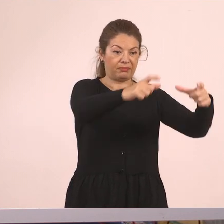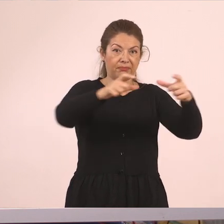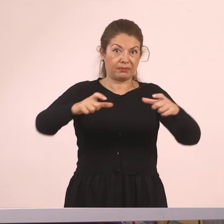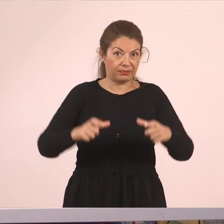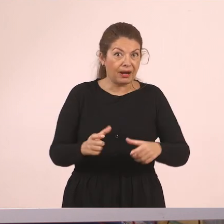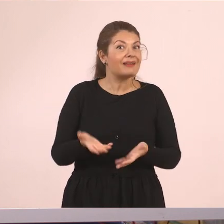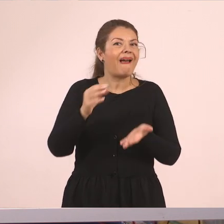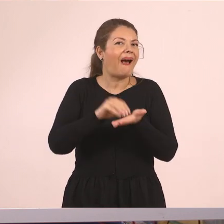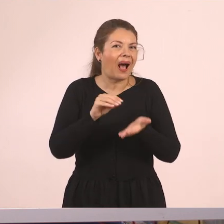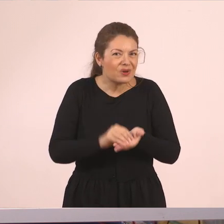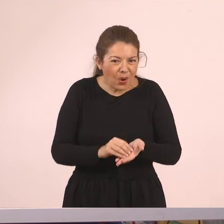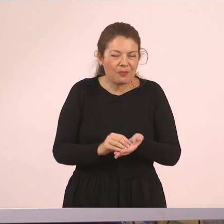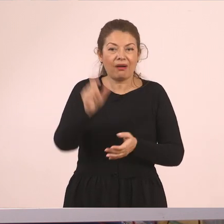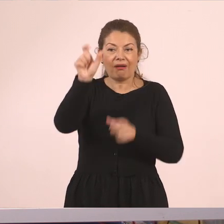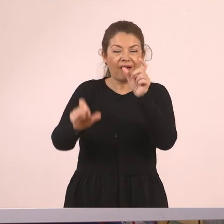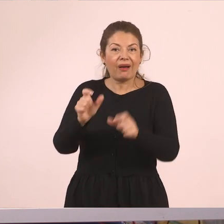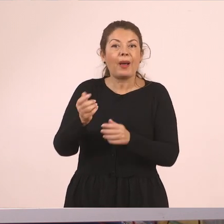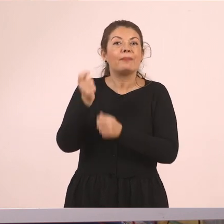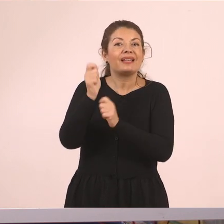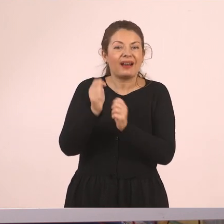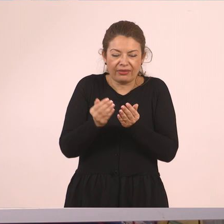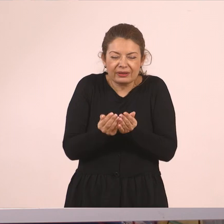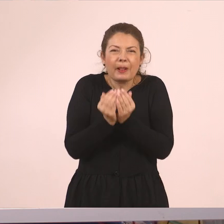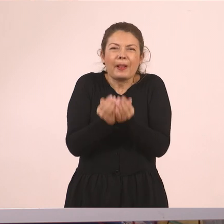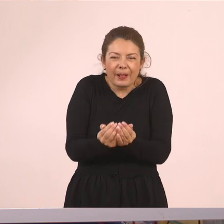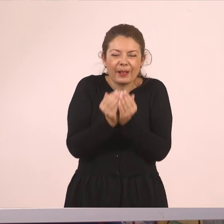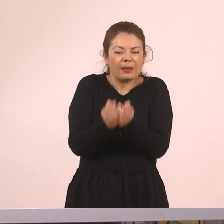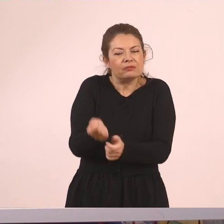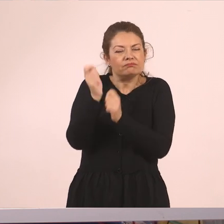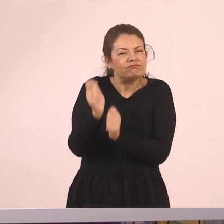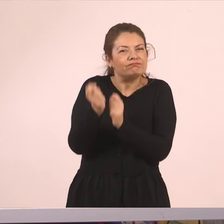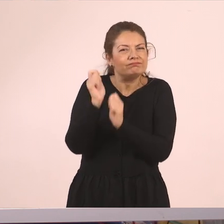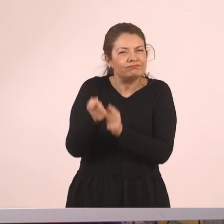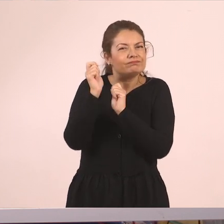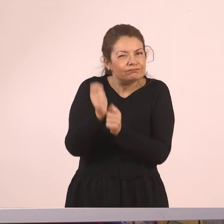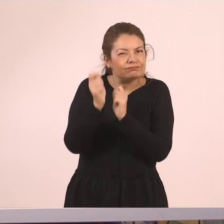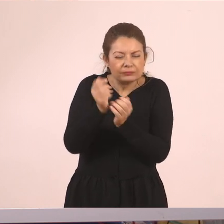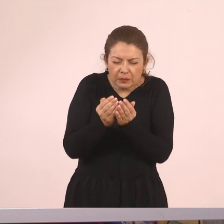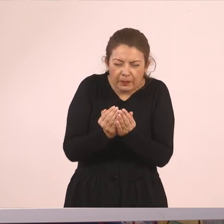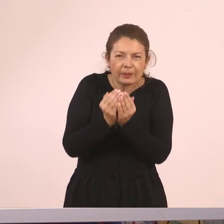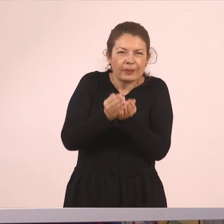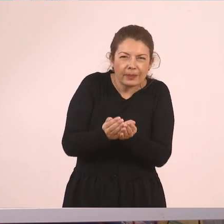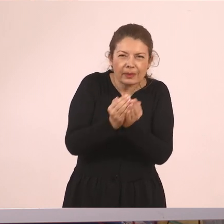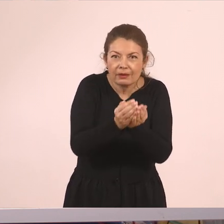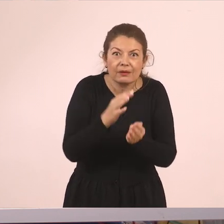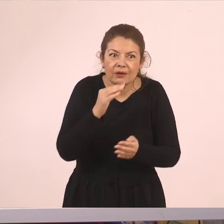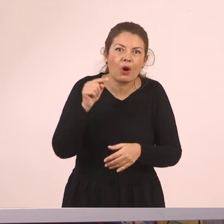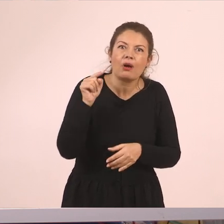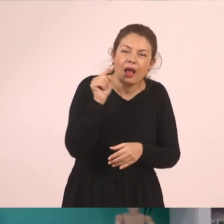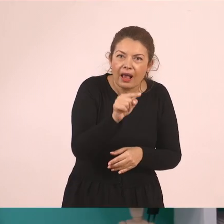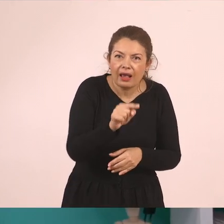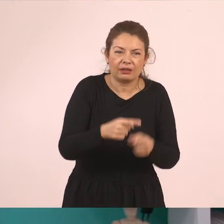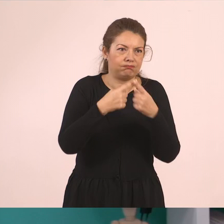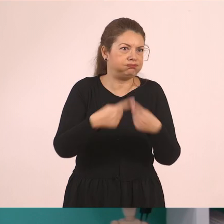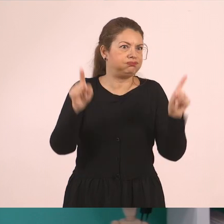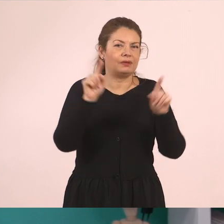πάνω σε πολύ πολύ μικρές βάρκες, πηγαίνουν για το ψάρεμά τους. Εκεί βρίσκουν ιδιαίτερα